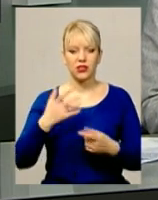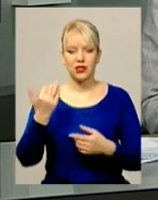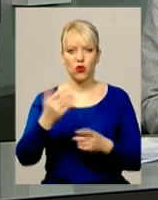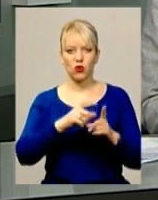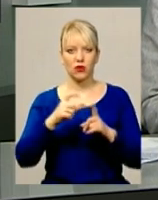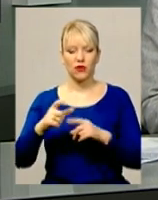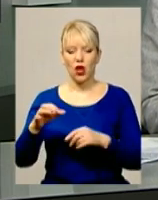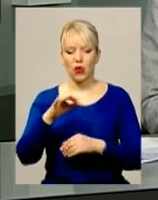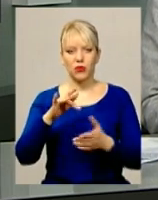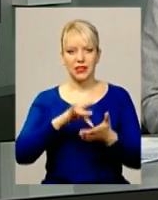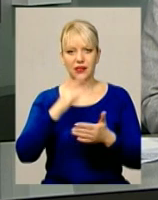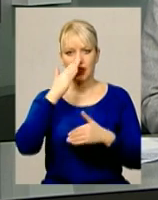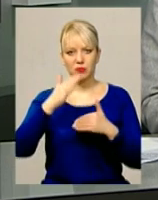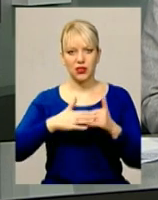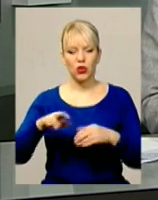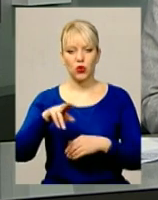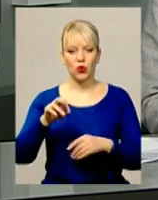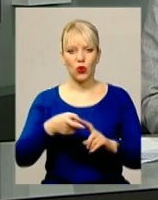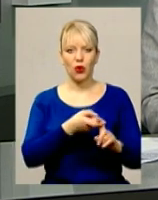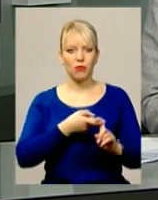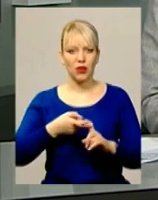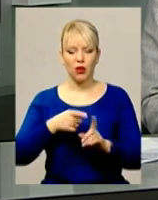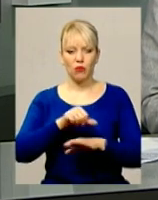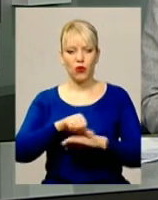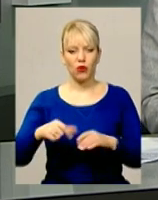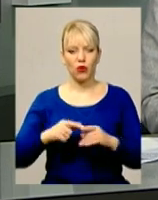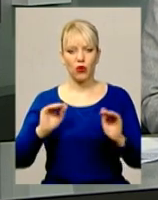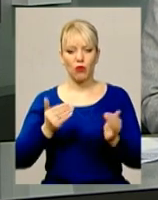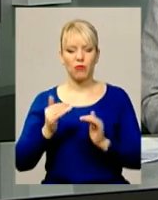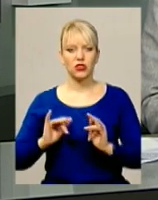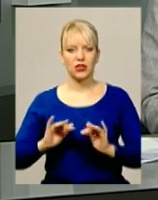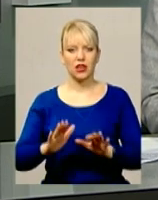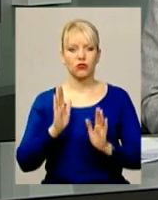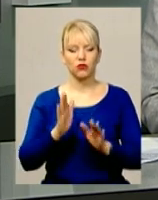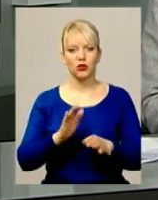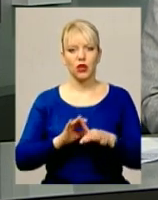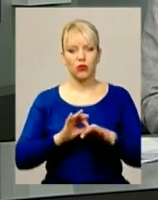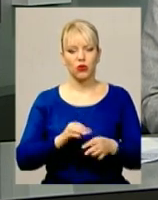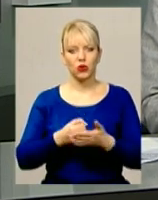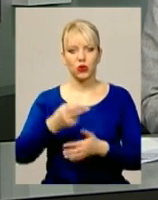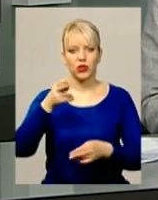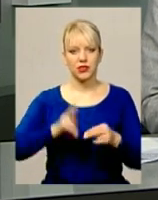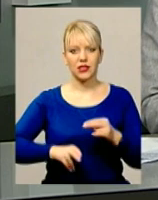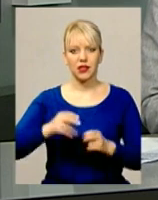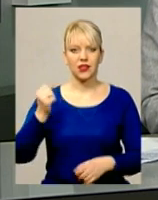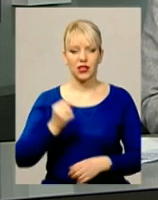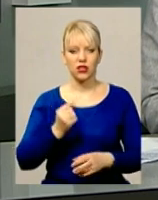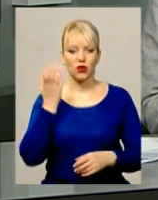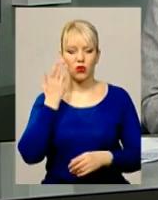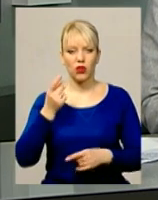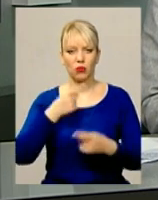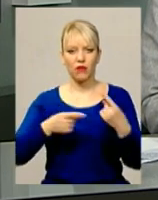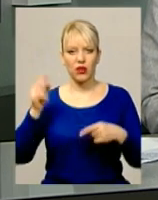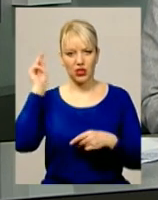обласний центр наблизився до епідемпорогу. Обмежувальні заходи у школах міста триватимуть до кінця тижня. Коли учні повернуться на